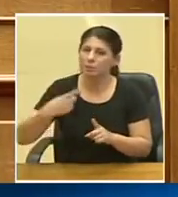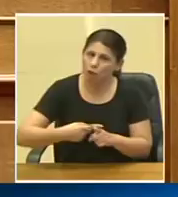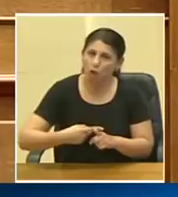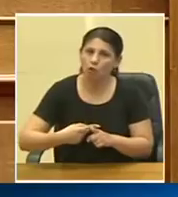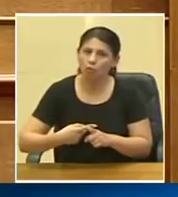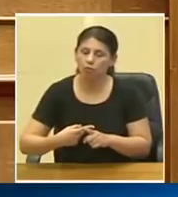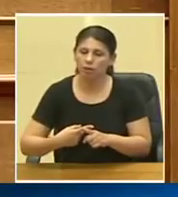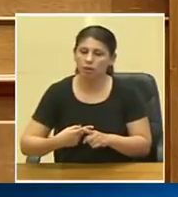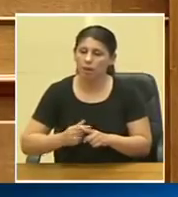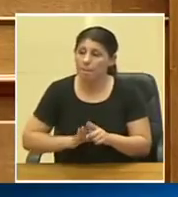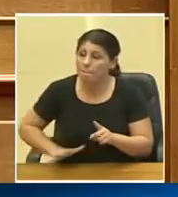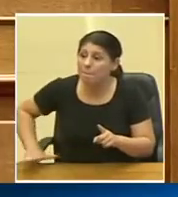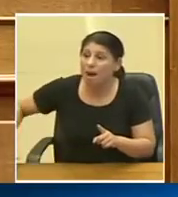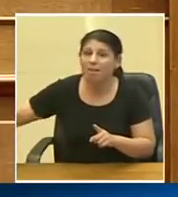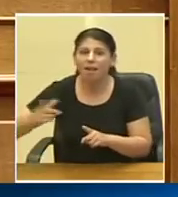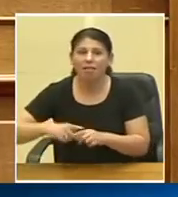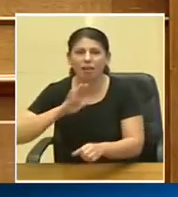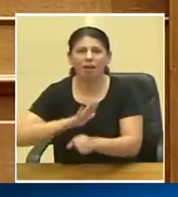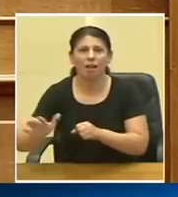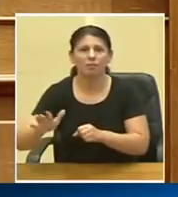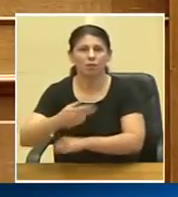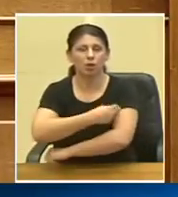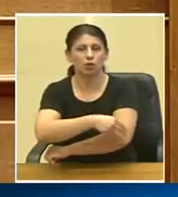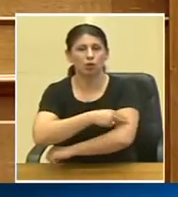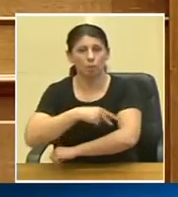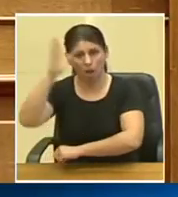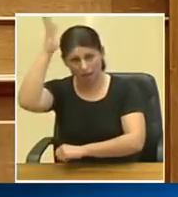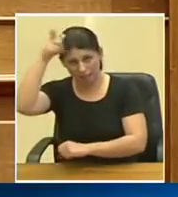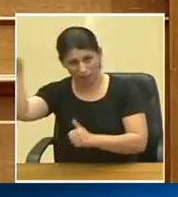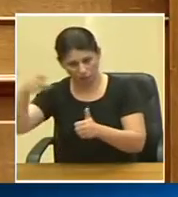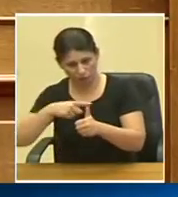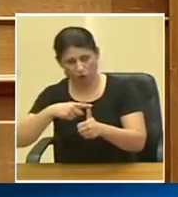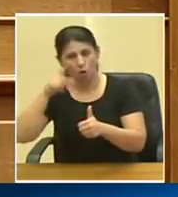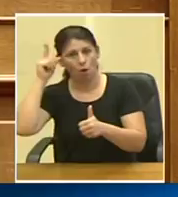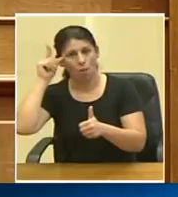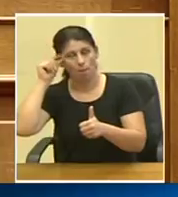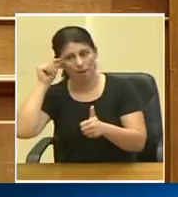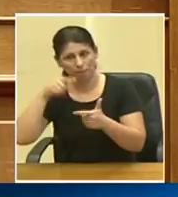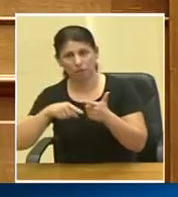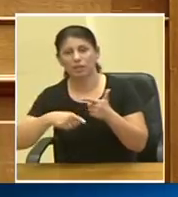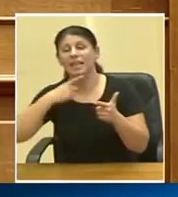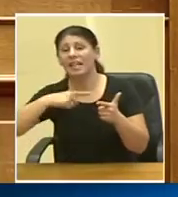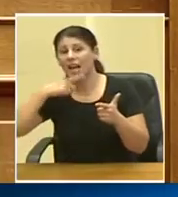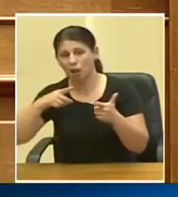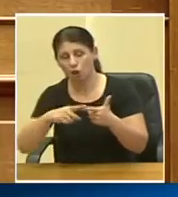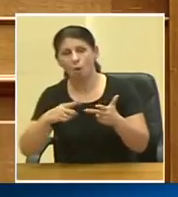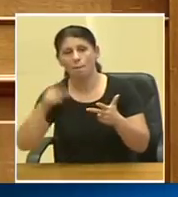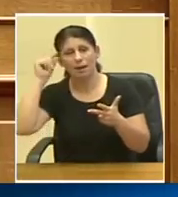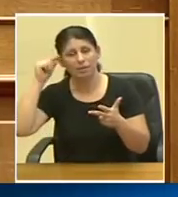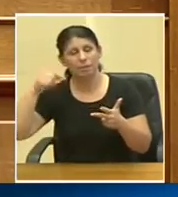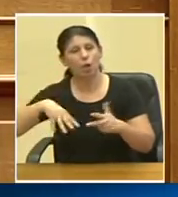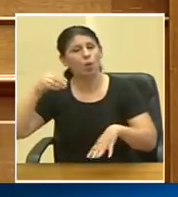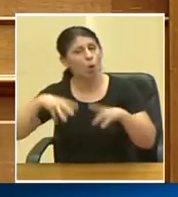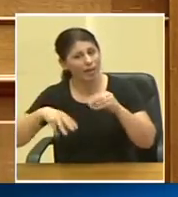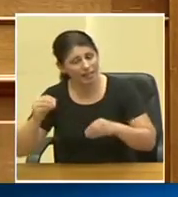δίνουμε πανελλαδική κάλυψη με το νοσοκομείο Αλεξανδρούπολης, το Πανεπιστημιακό στο Ιράκλειο, το Πανεπιστημιακό στα Γιάννα, το